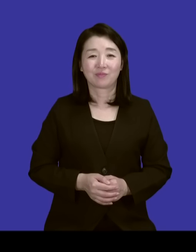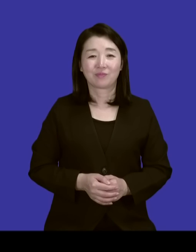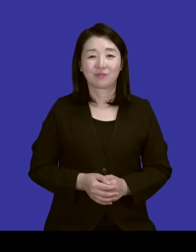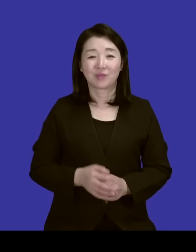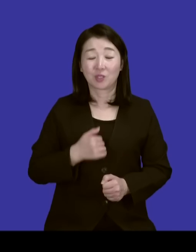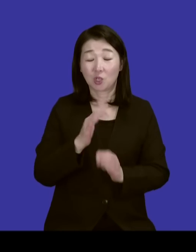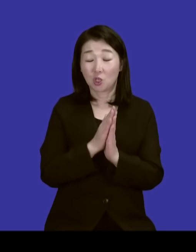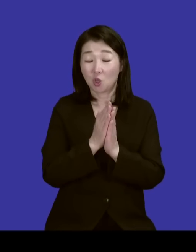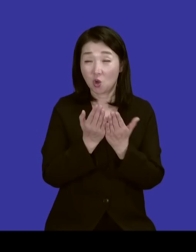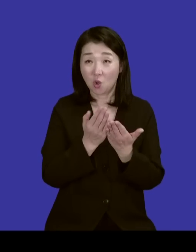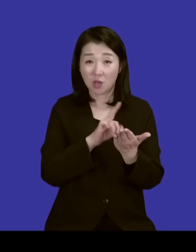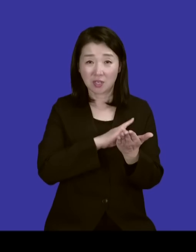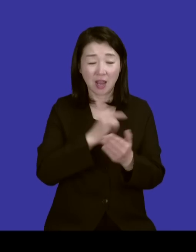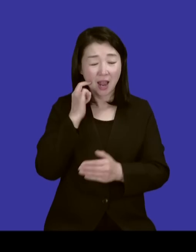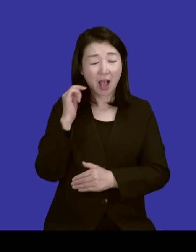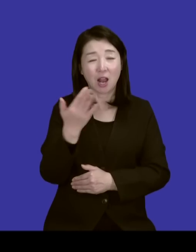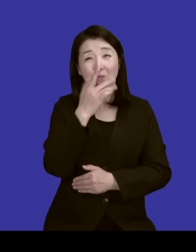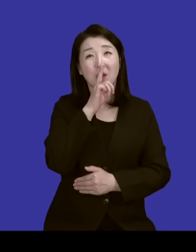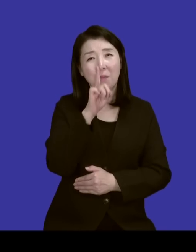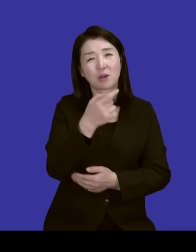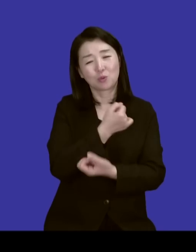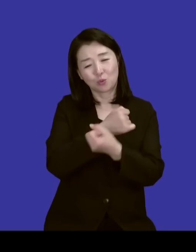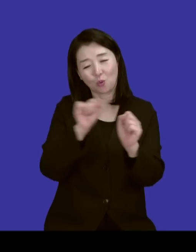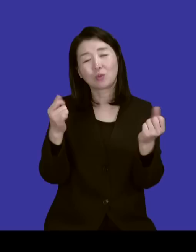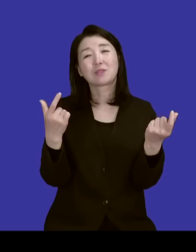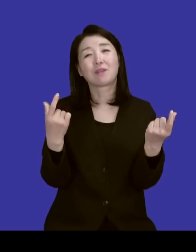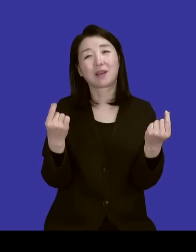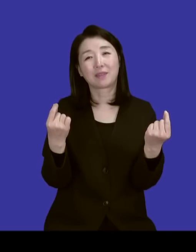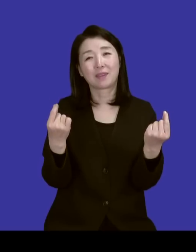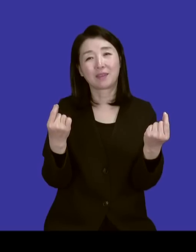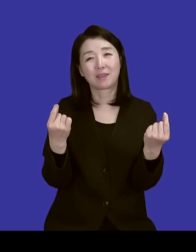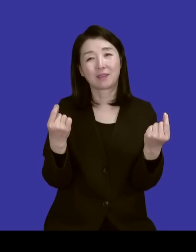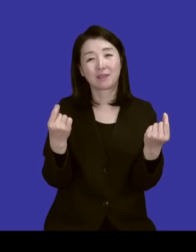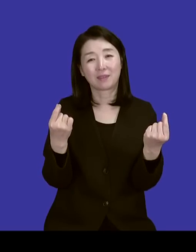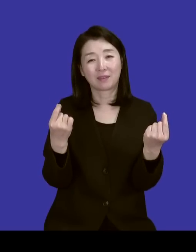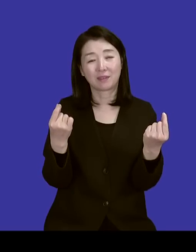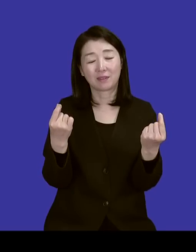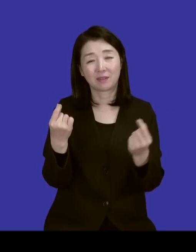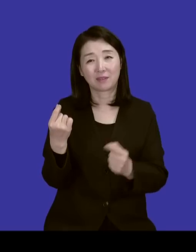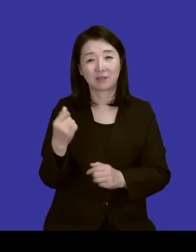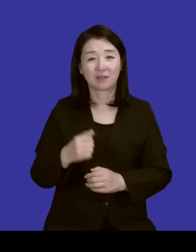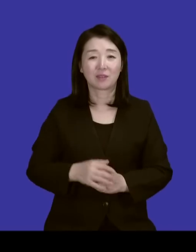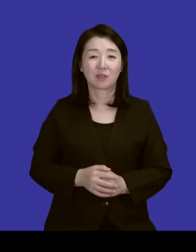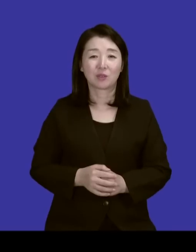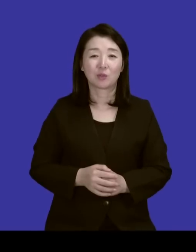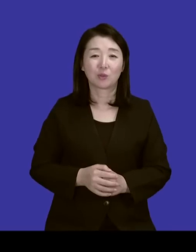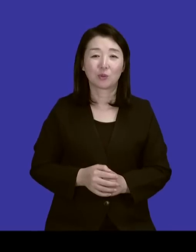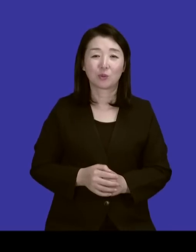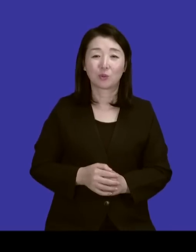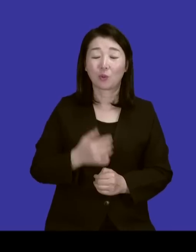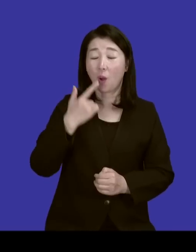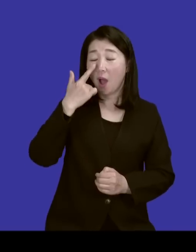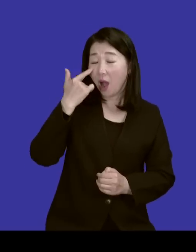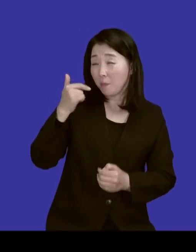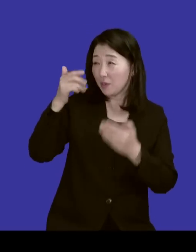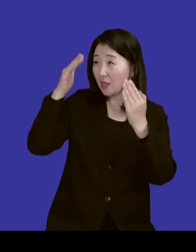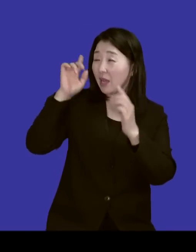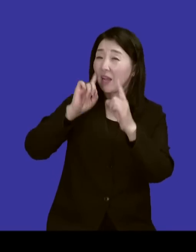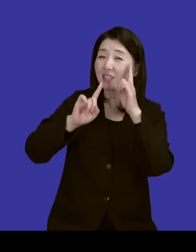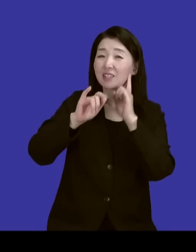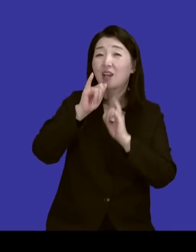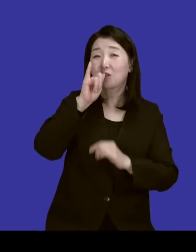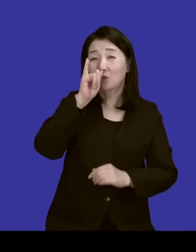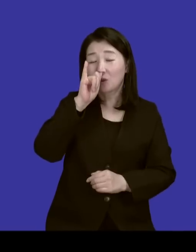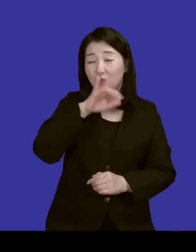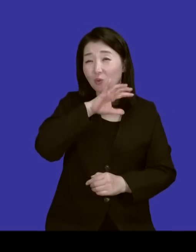성경에서 가장 아름다운 말이 용서인 것 같습니다. 그럼 어리석에 상처를 갖고 있던 아버지에 대한 원망이나 미움 여기도